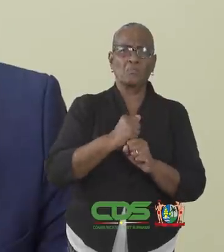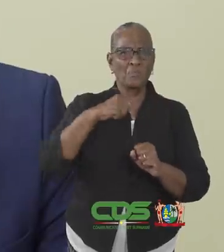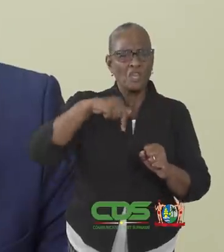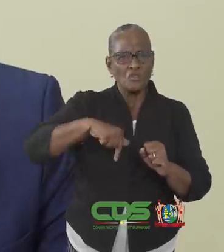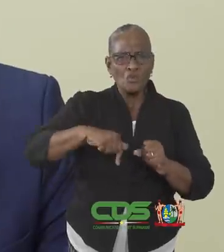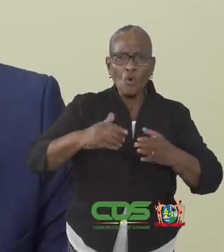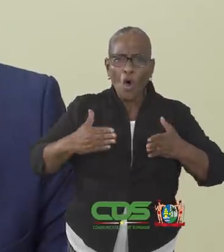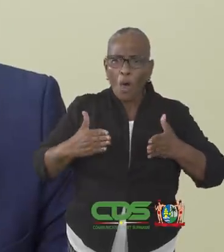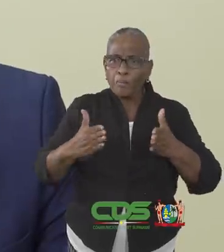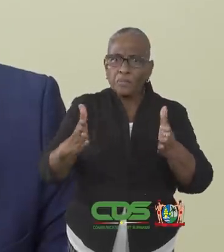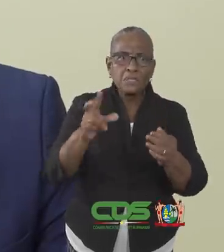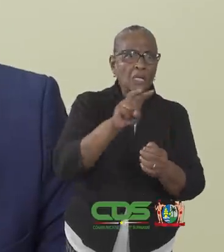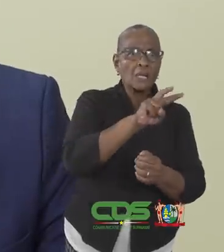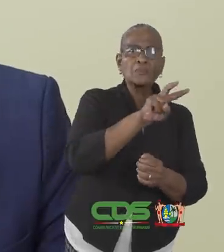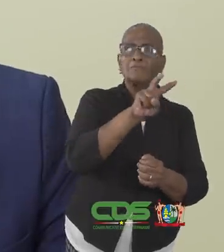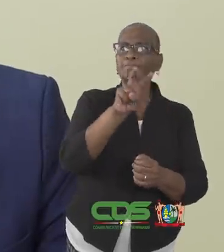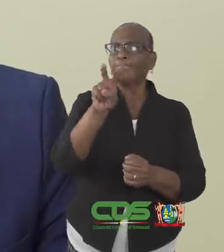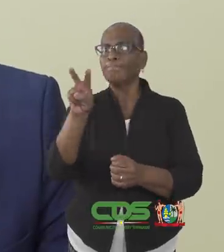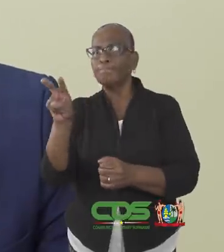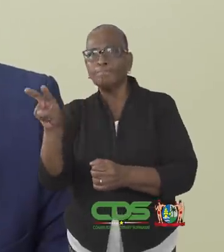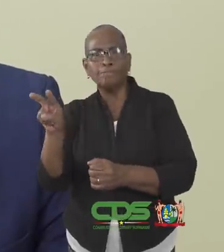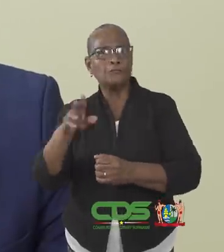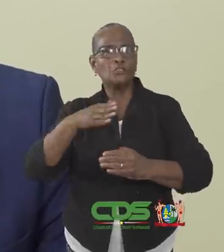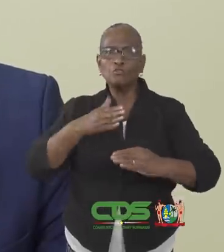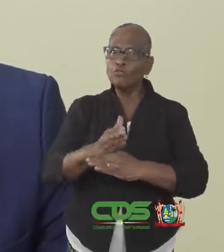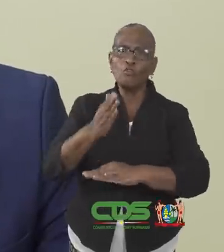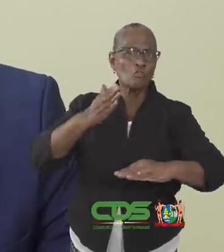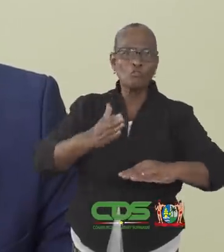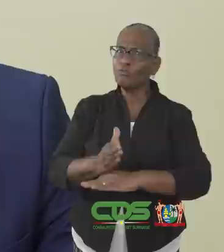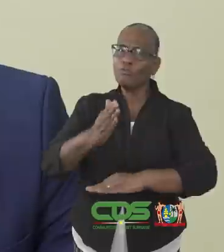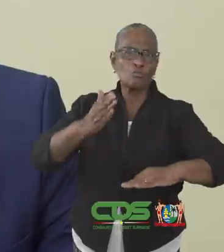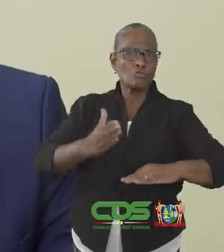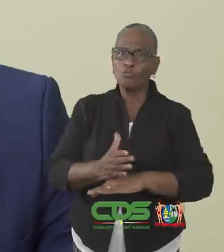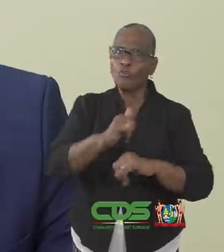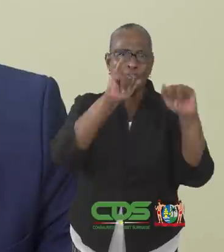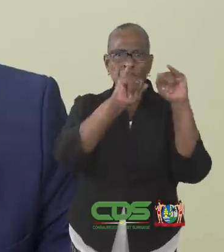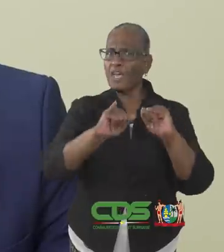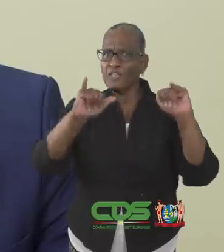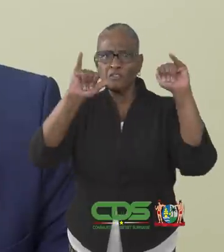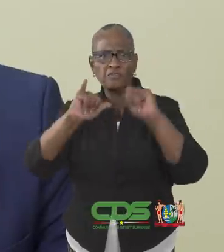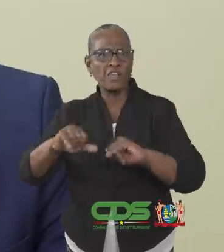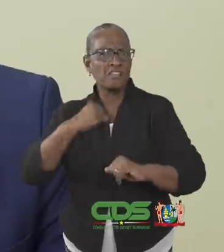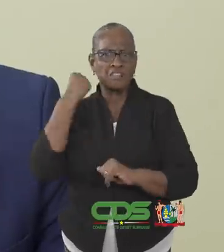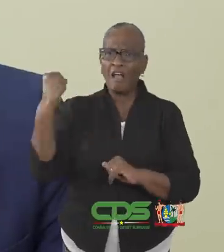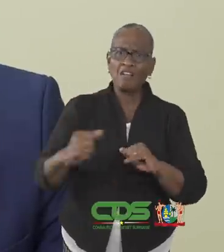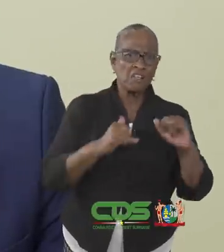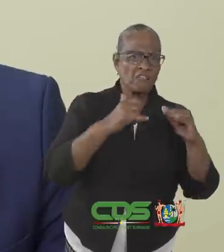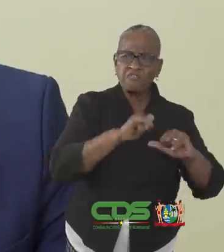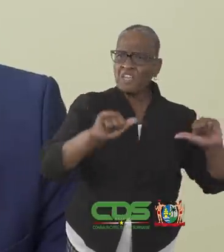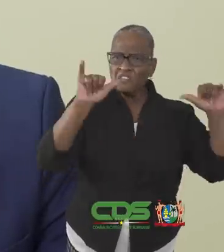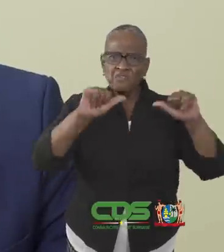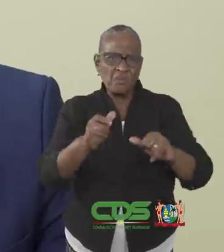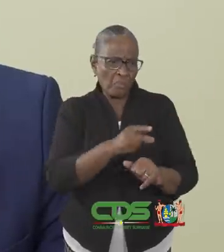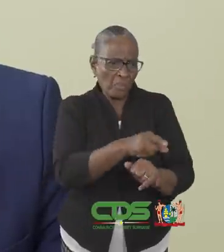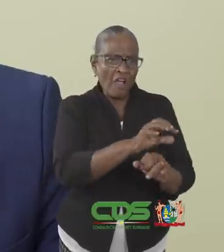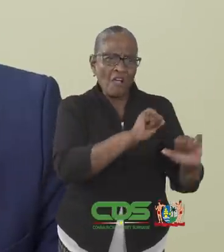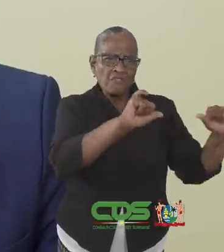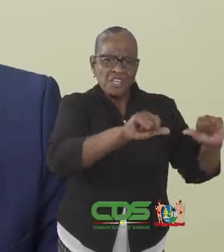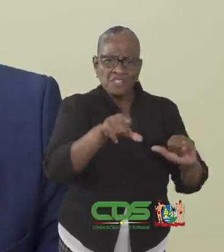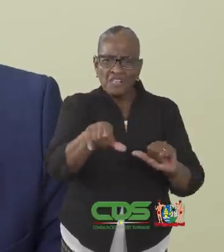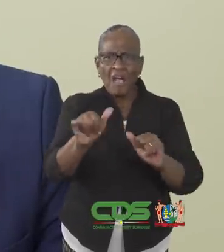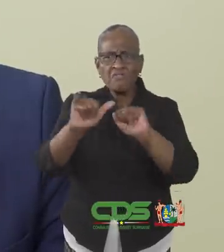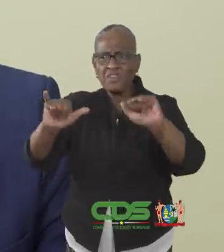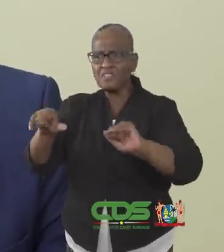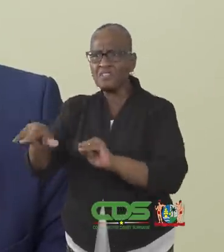met het huidig straatbeeld in Suriname. Er zijn consequent steeds meer feesten. Er zijn steeds meer plekken